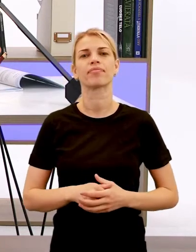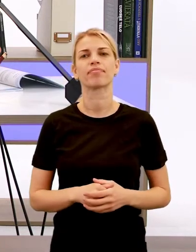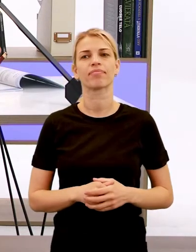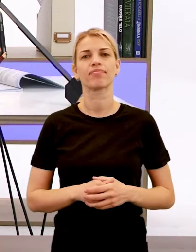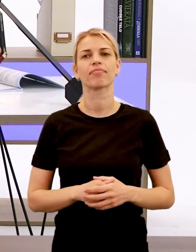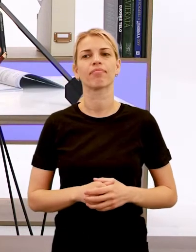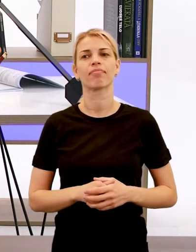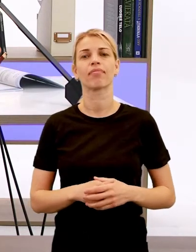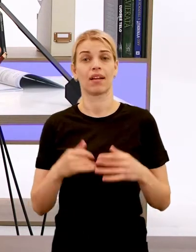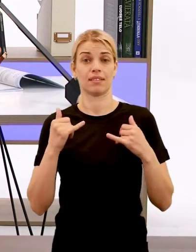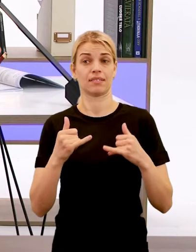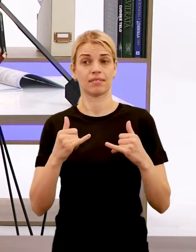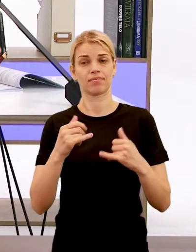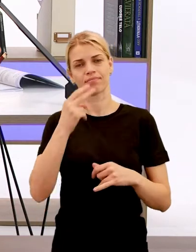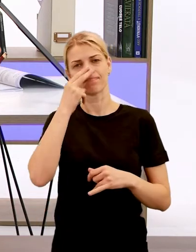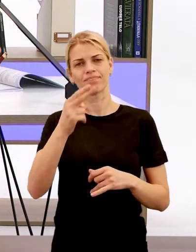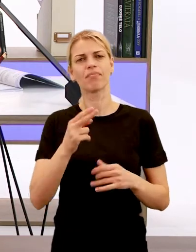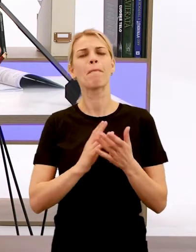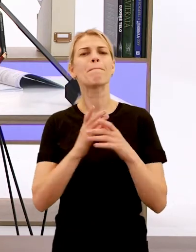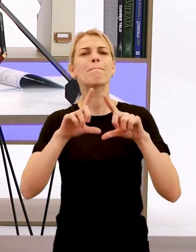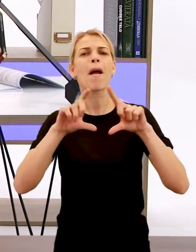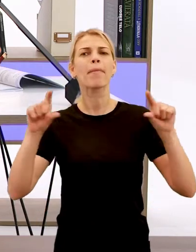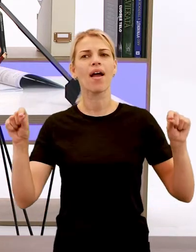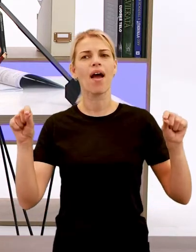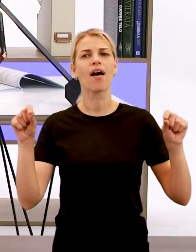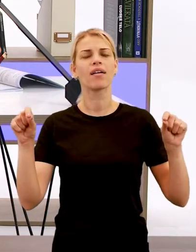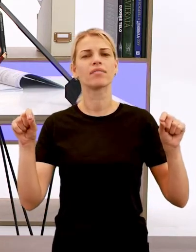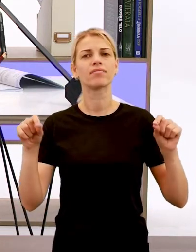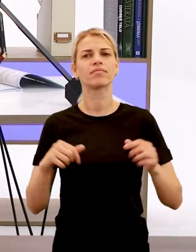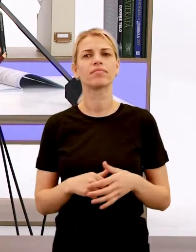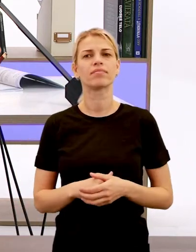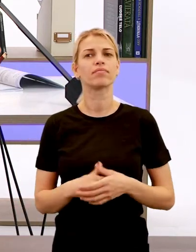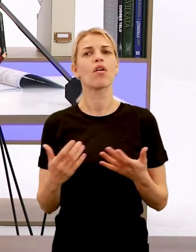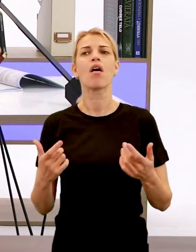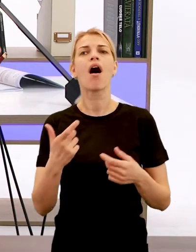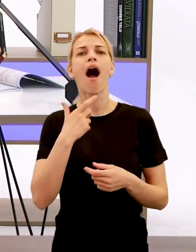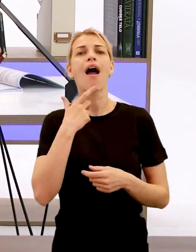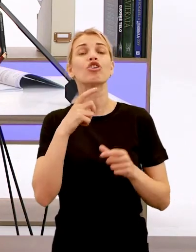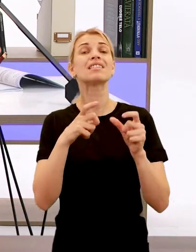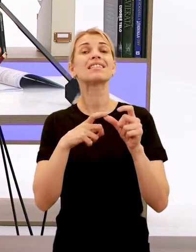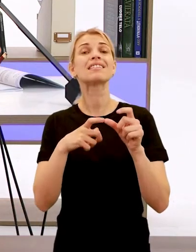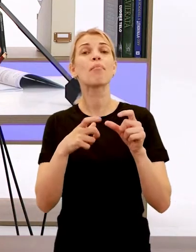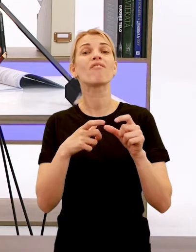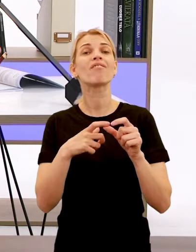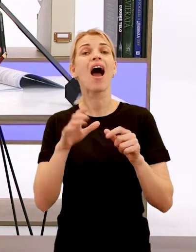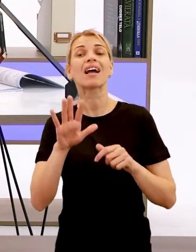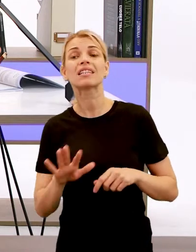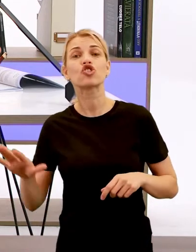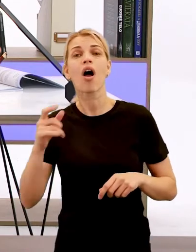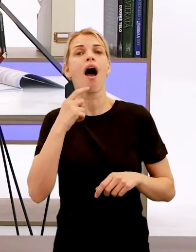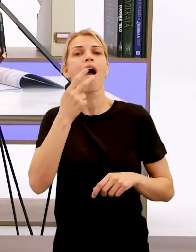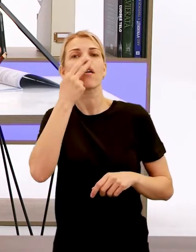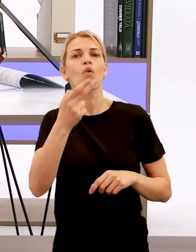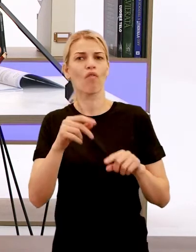Pozrite sa na mapu, ako zhruba tá Samová ríša vyzerala, aká bola